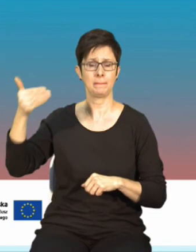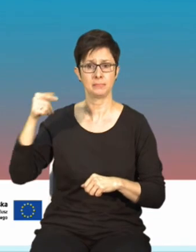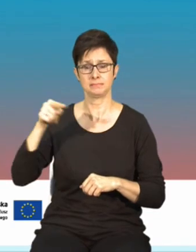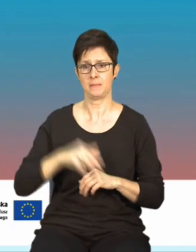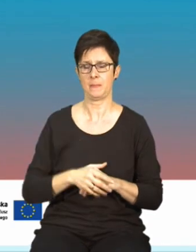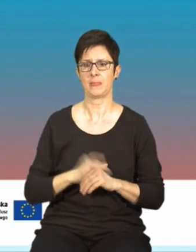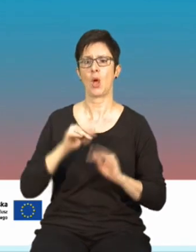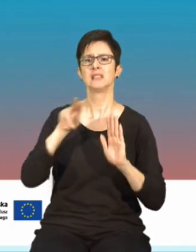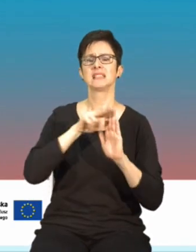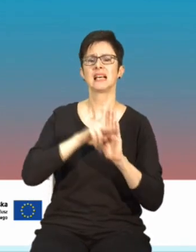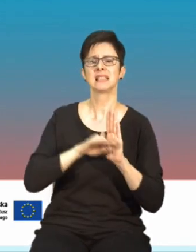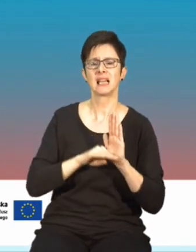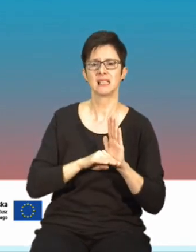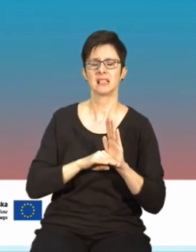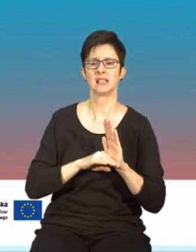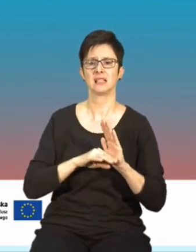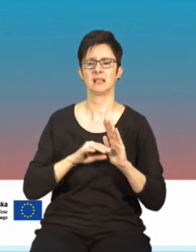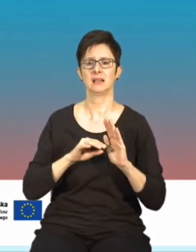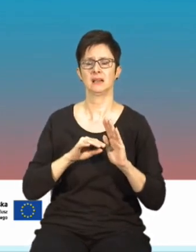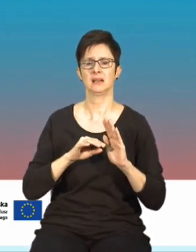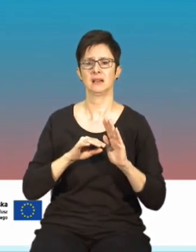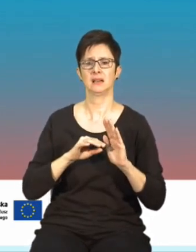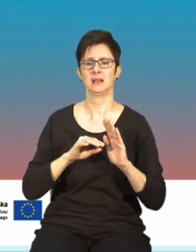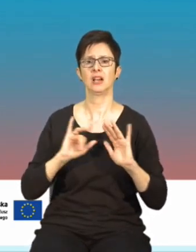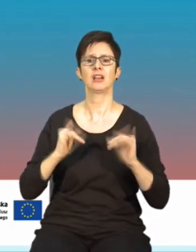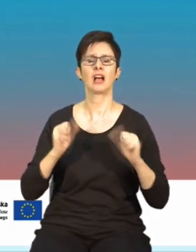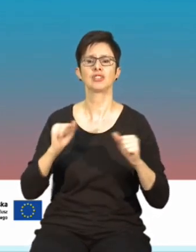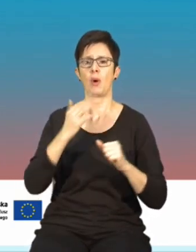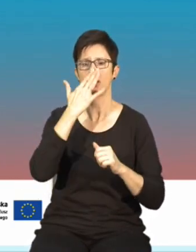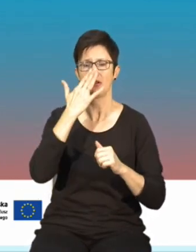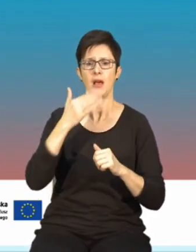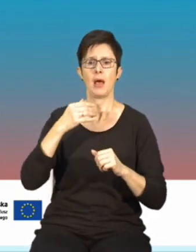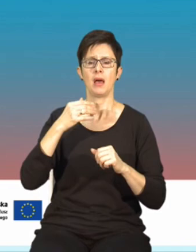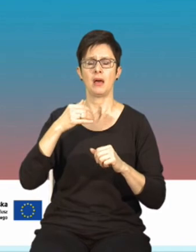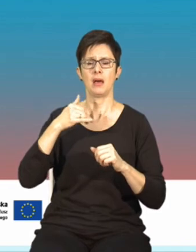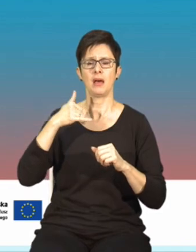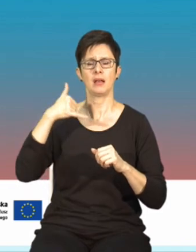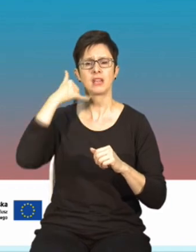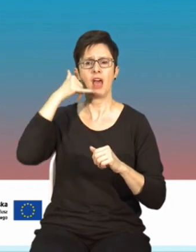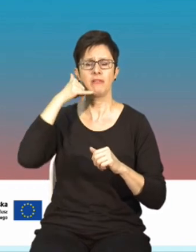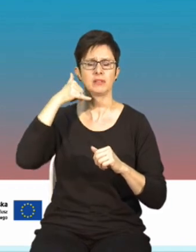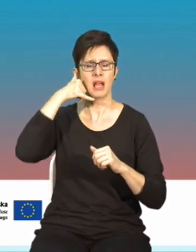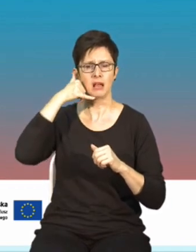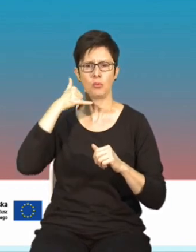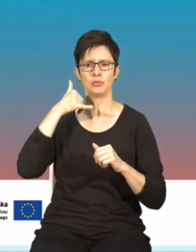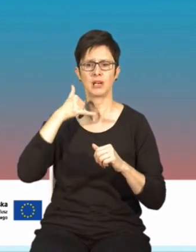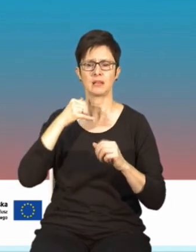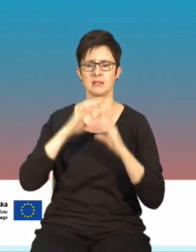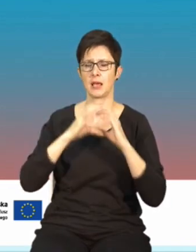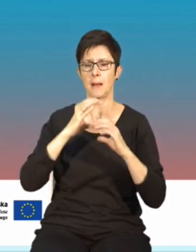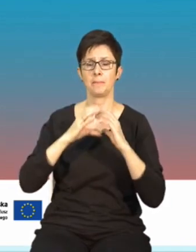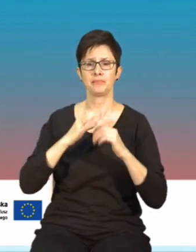o zasady funkcjonowania mobilnych sieci telekomunikacyjnych, bo świetnie zdajemy sobie sprawę i Państwu